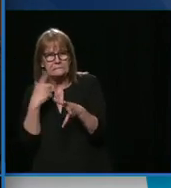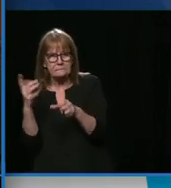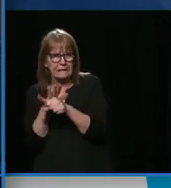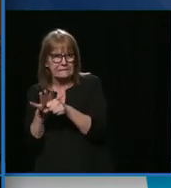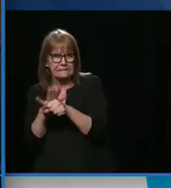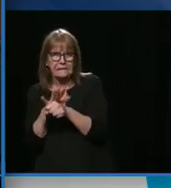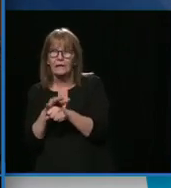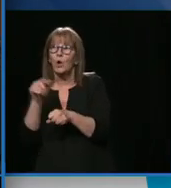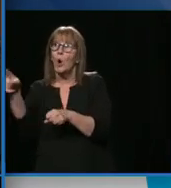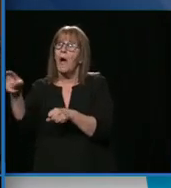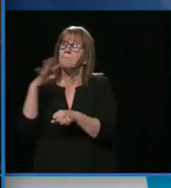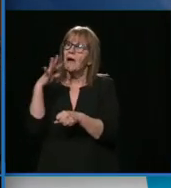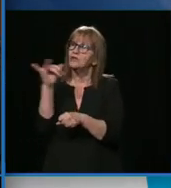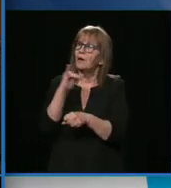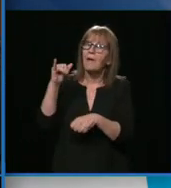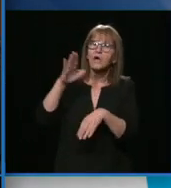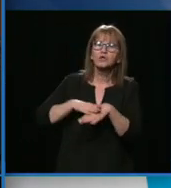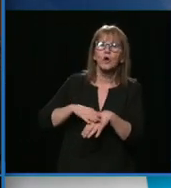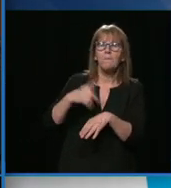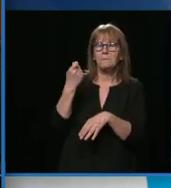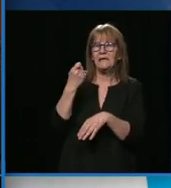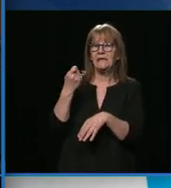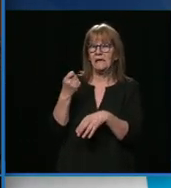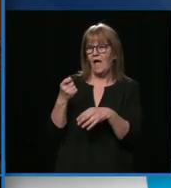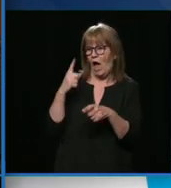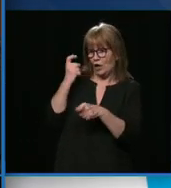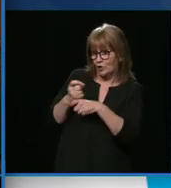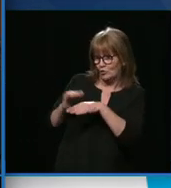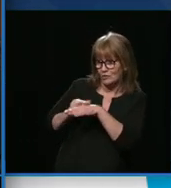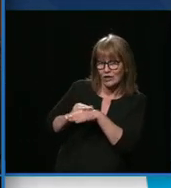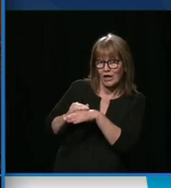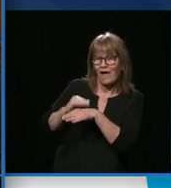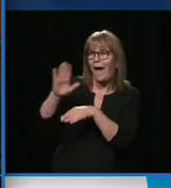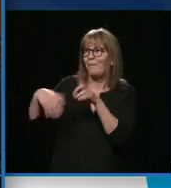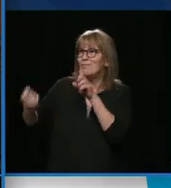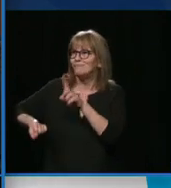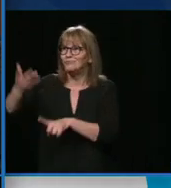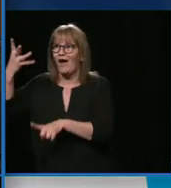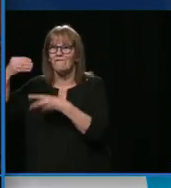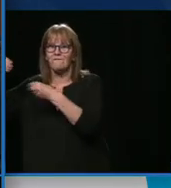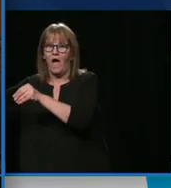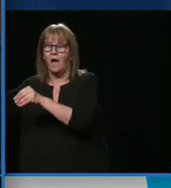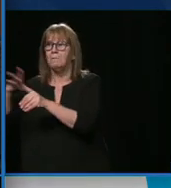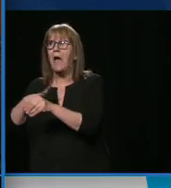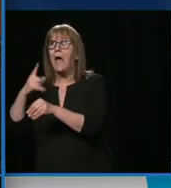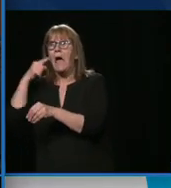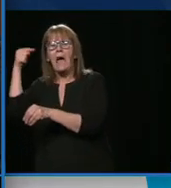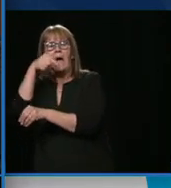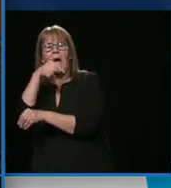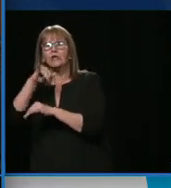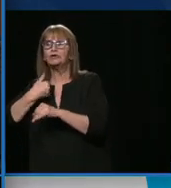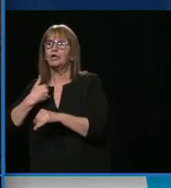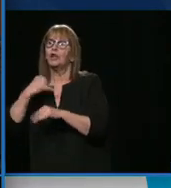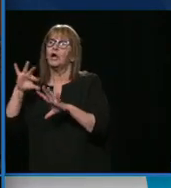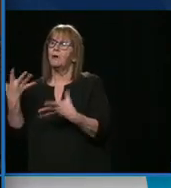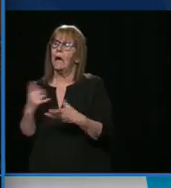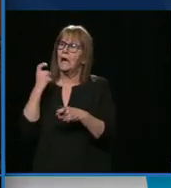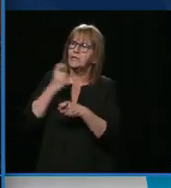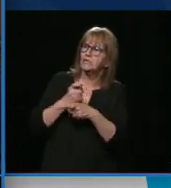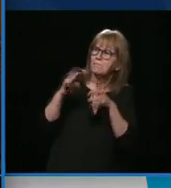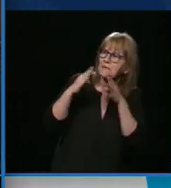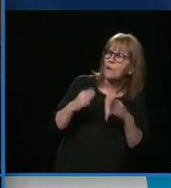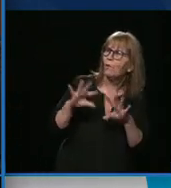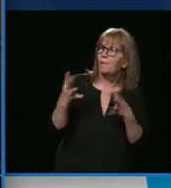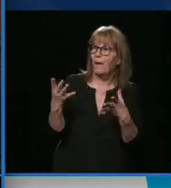spéculation immobilière. J'espère qu'il ne minimise pas la colère des jeunes sur l'enjeu de'habitation, parce que c'est toute une génération de